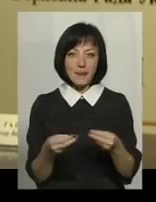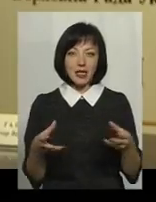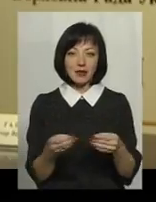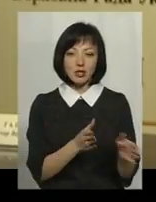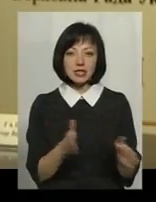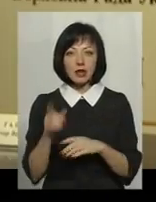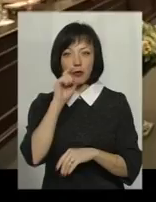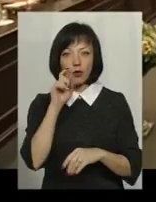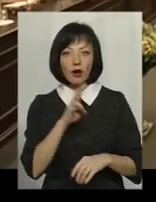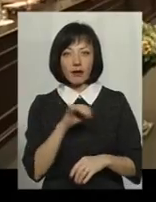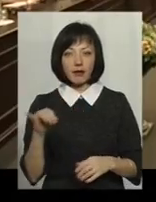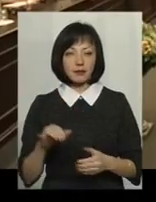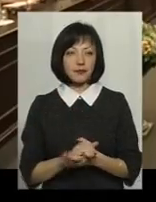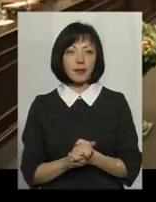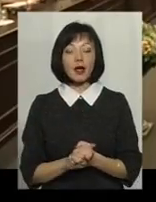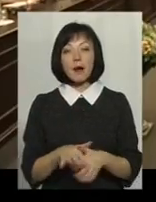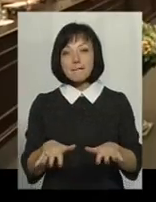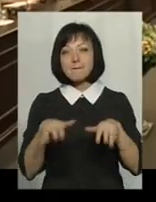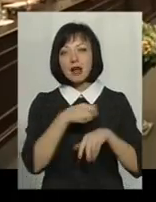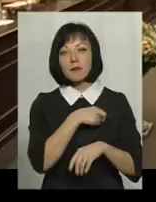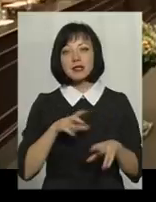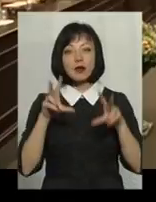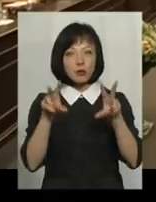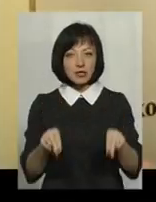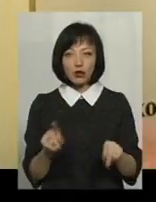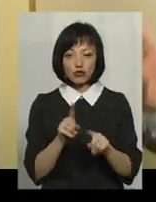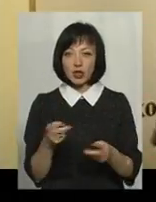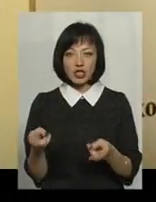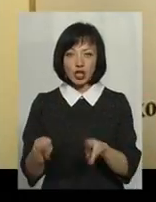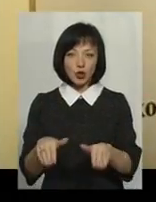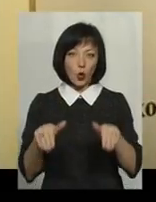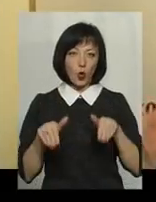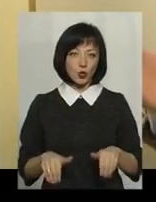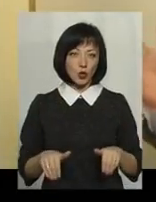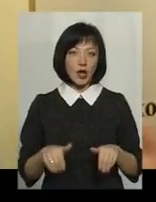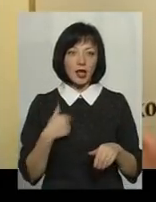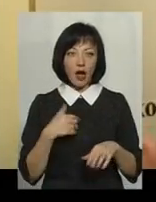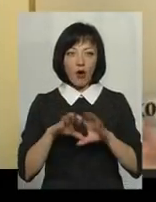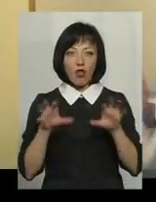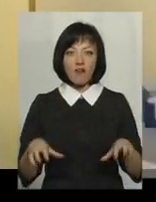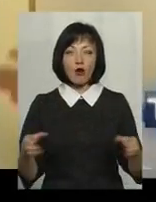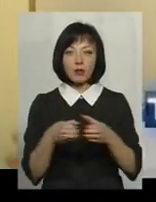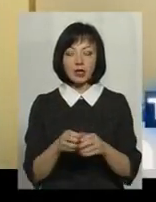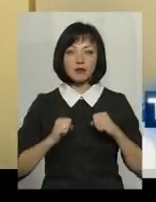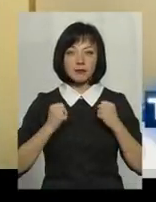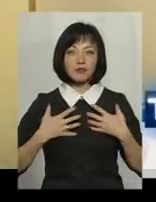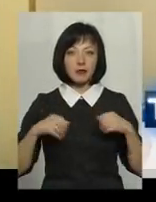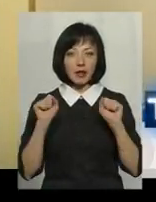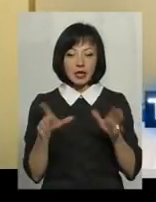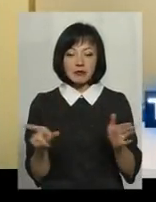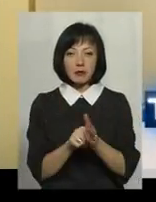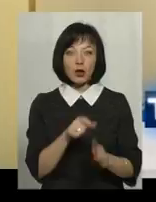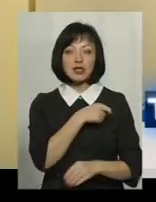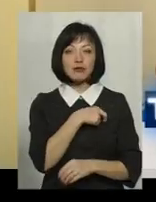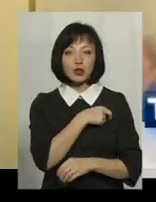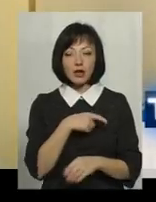системи в Україні. Парламентарі обіцяють, що не залишаться осторонь. Як голова комітету, докладу всіх зусиль, спільно з колегами-депутатами,